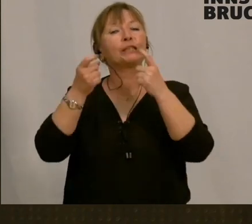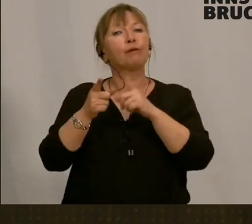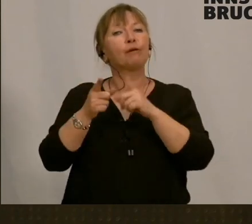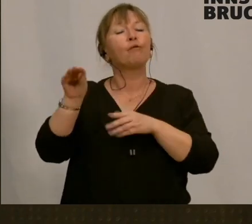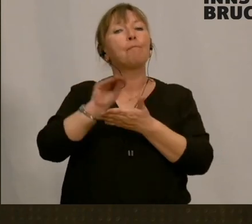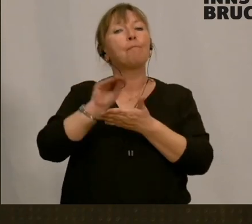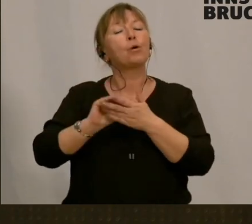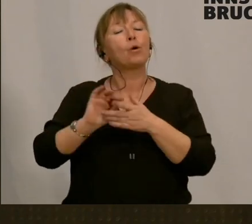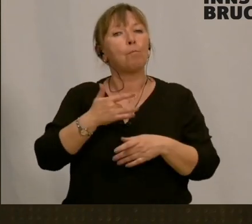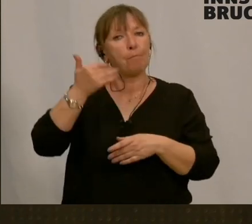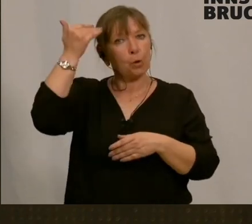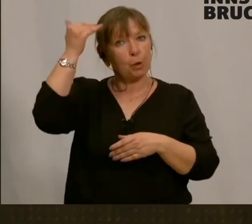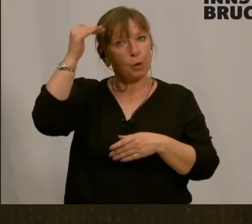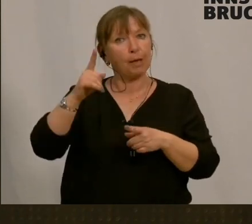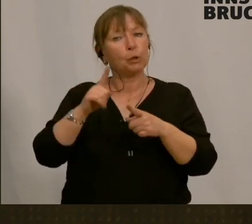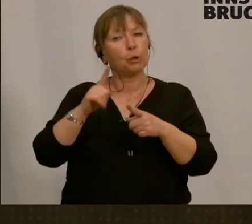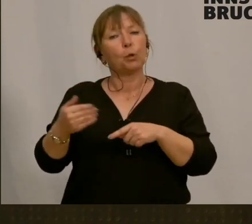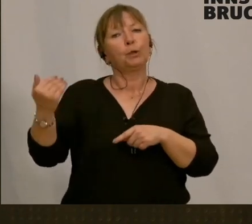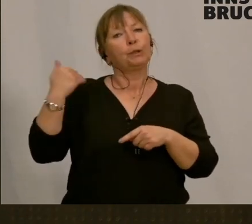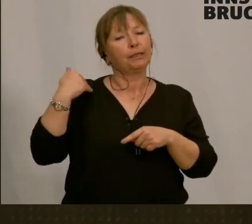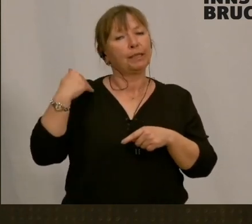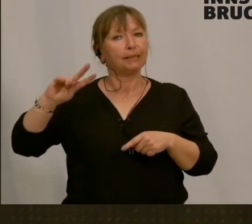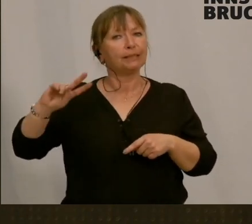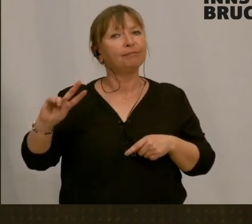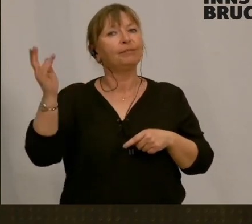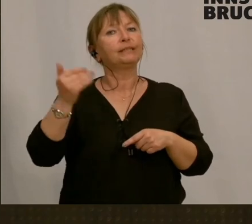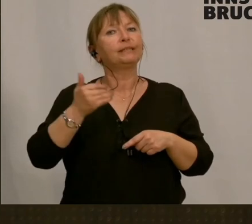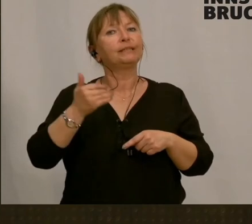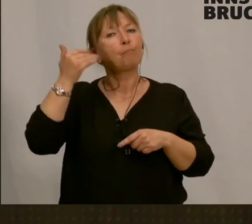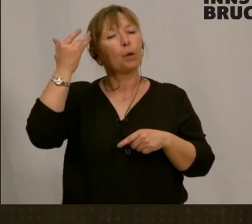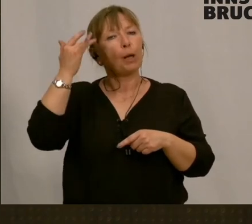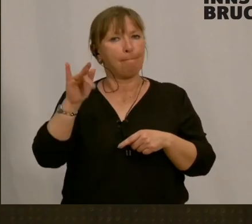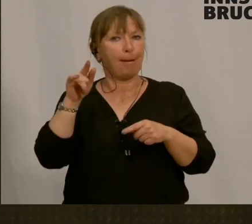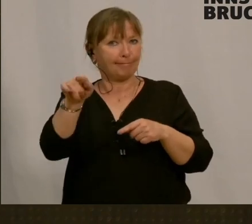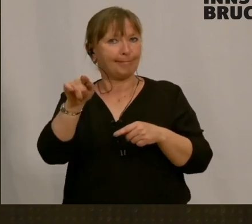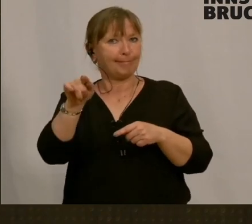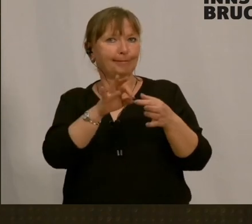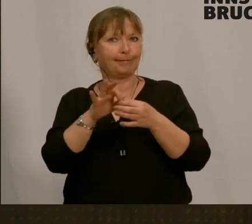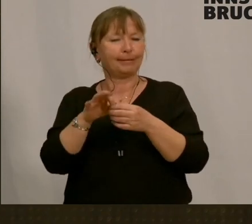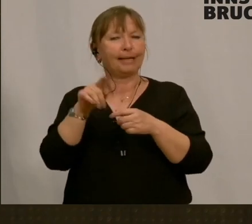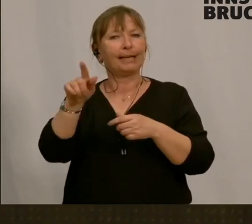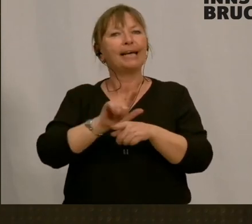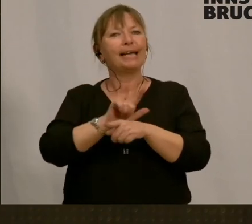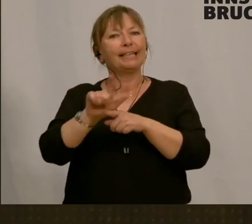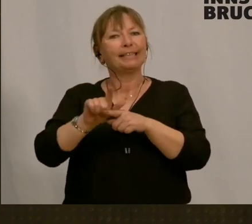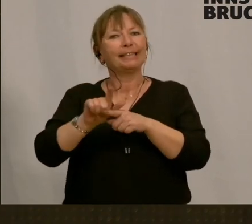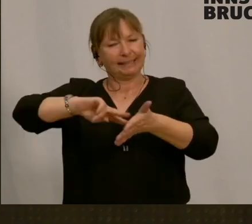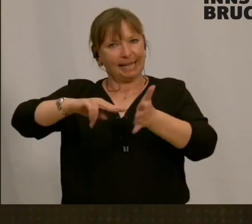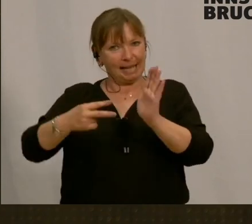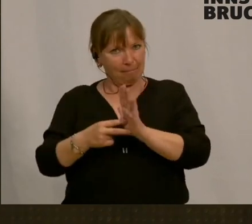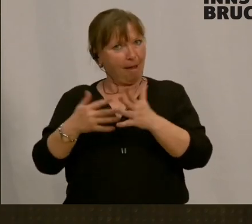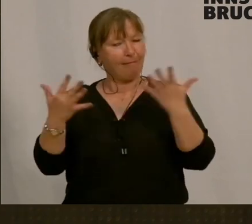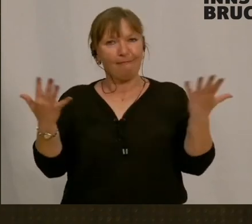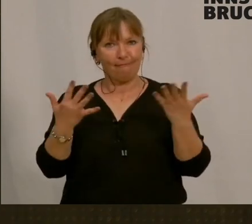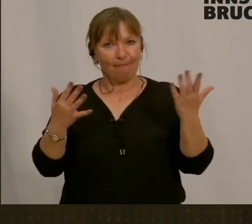und dem Büro der damaligen Vizebürgermeisterin zurückgeht. Der Zeitplan sah demnach vor,